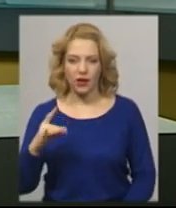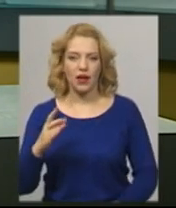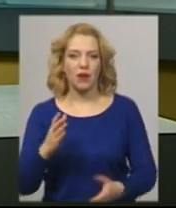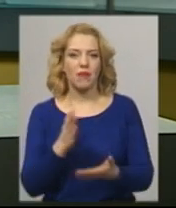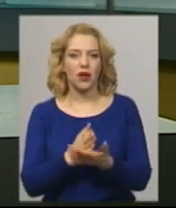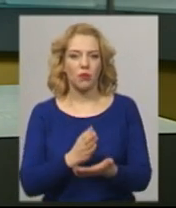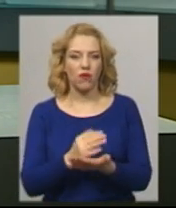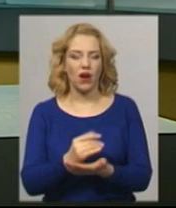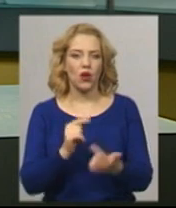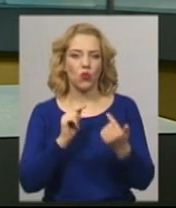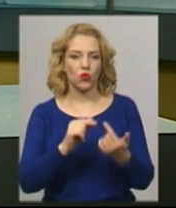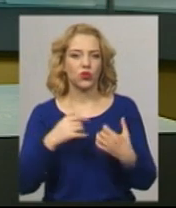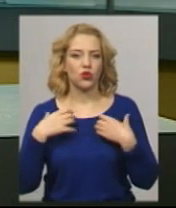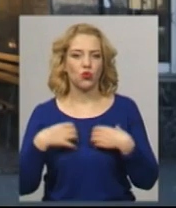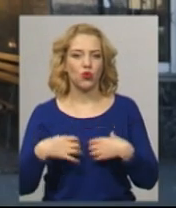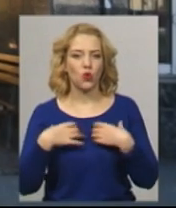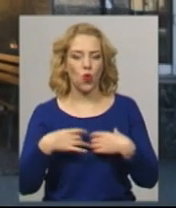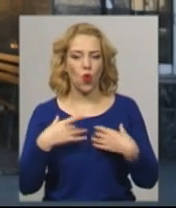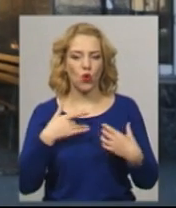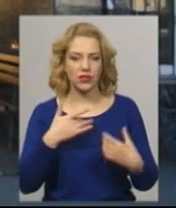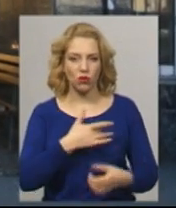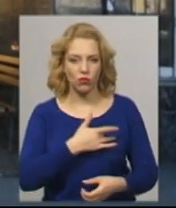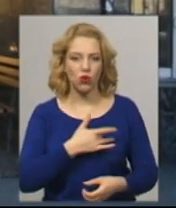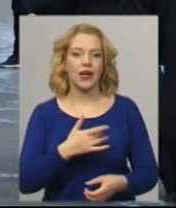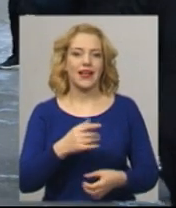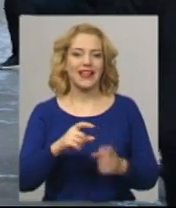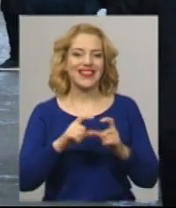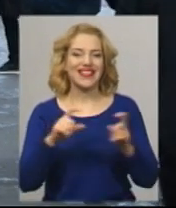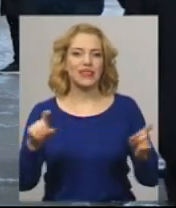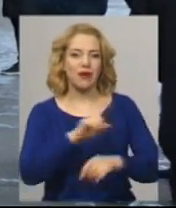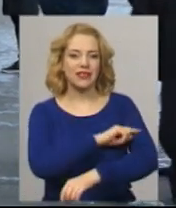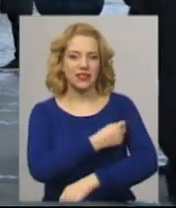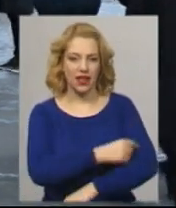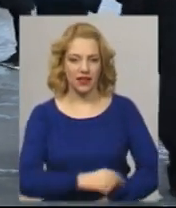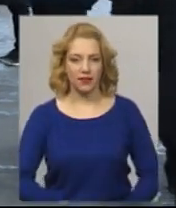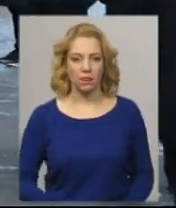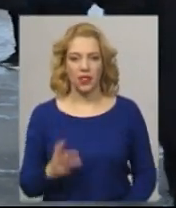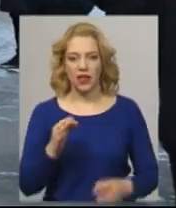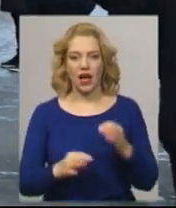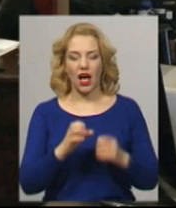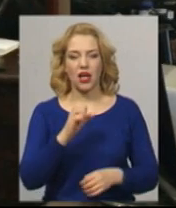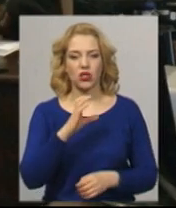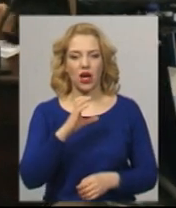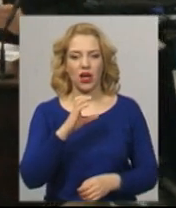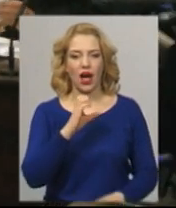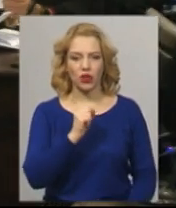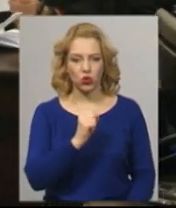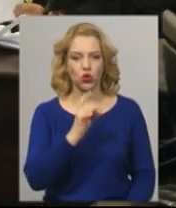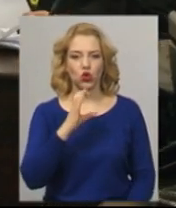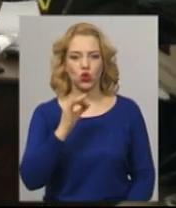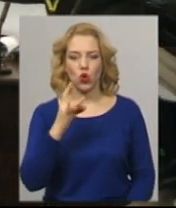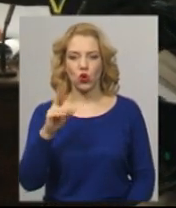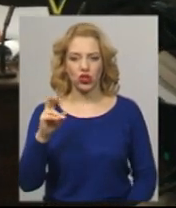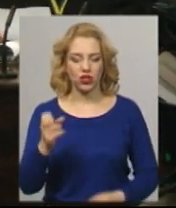сюжеті Анастасії Збродової. На судове засідання блогер Житомирщини Артур Сороченко не з'явився в четверте. Його адвокат